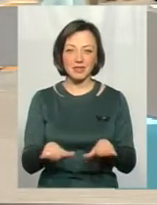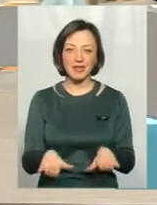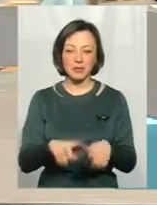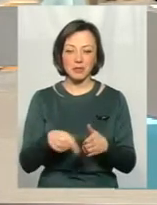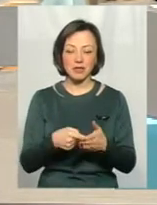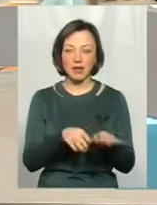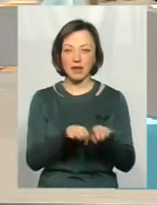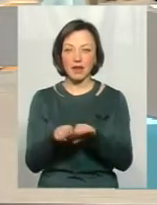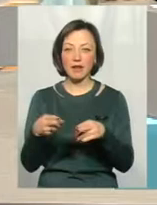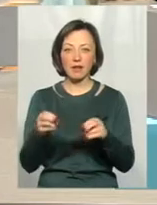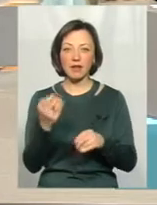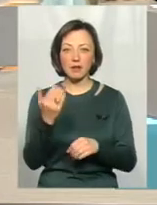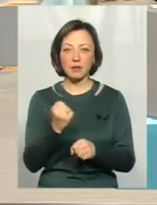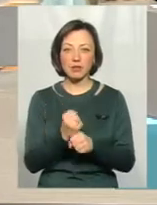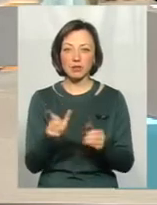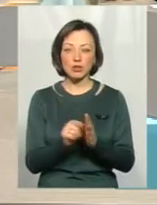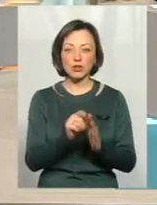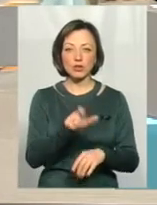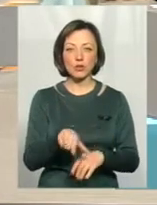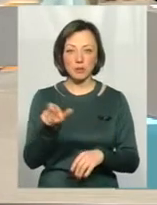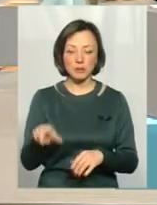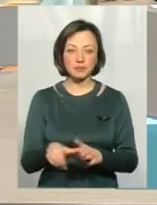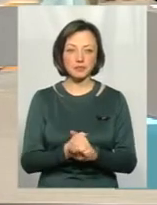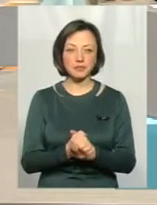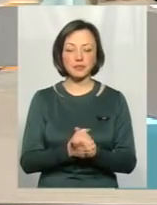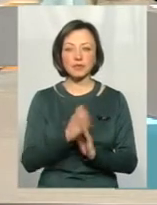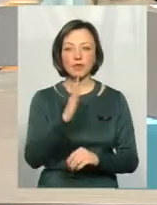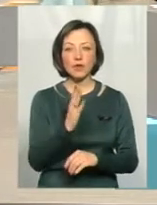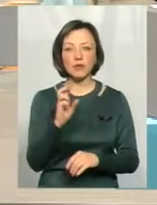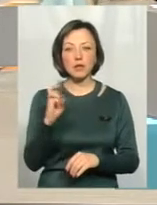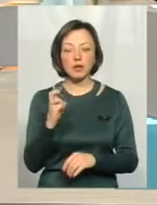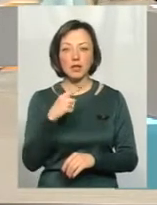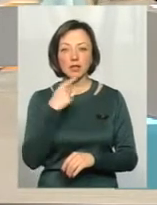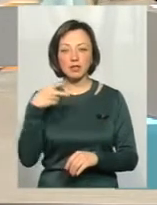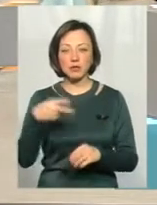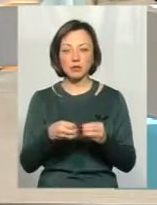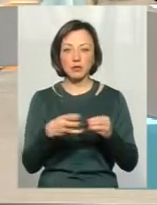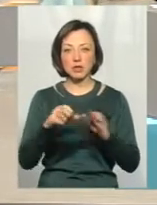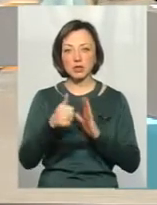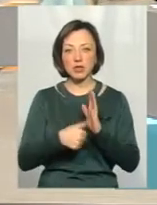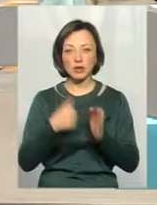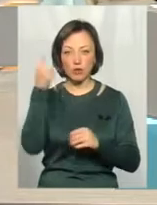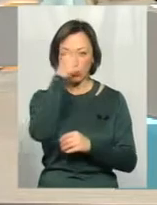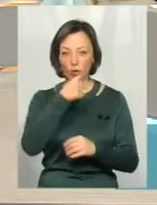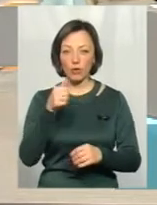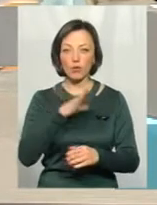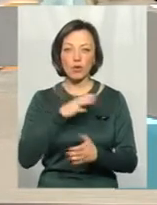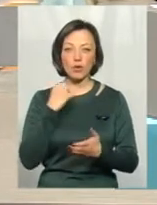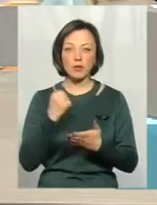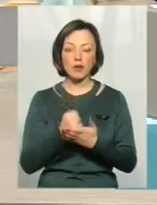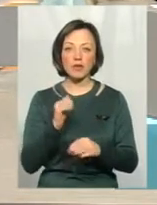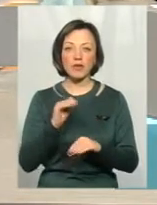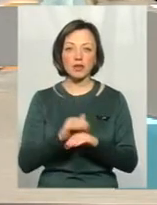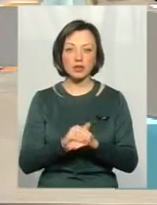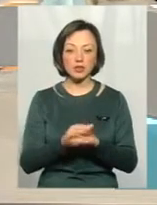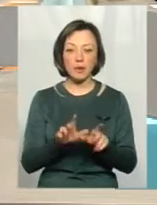міська, на рівні. І там, де ти безпосередньо працюєш з людьми. От Володимир Борисович стверджує, що 2015-2016 року було прийнято, фактично